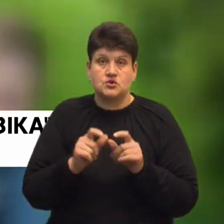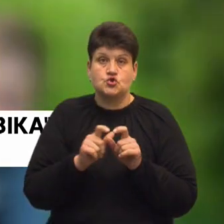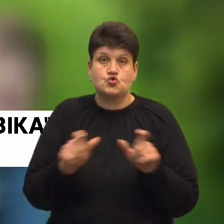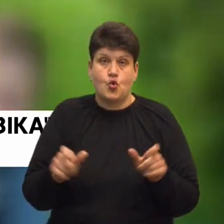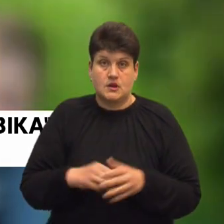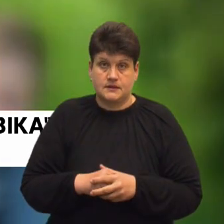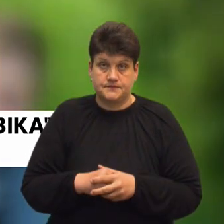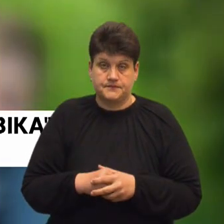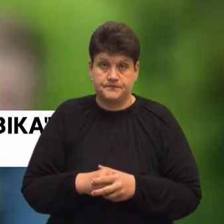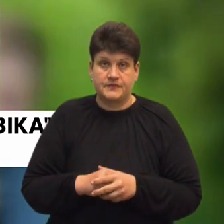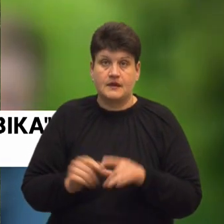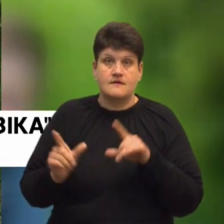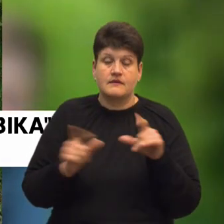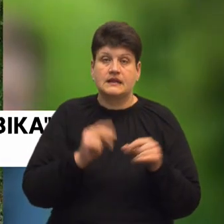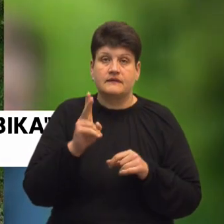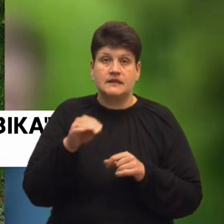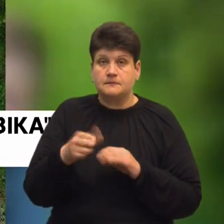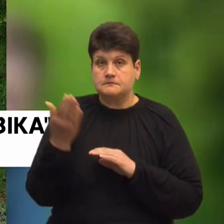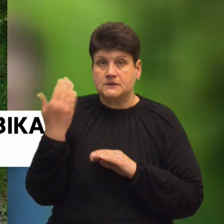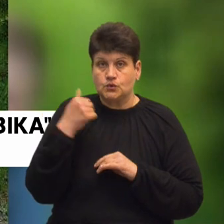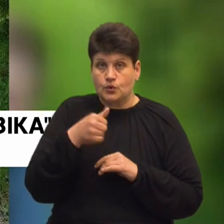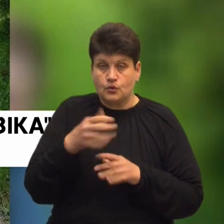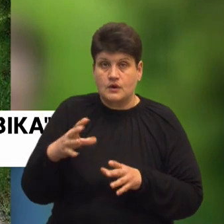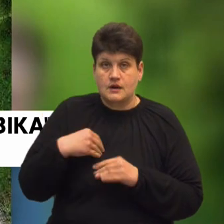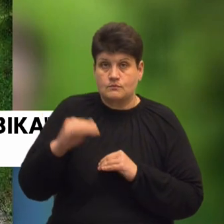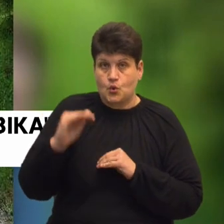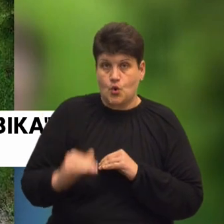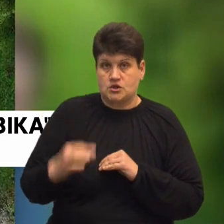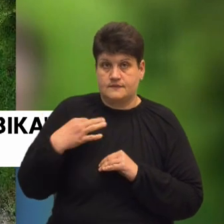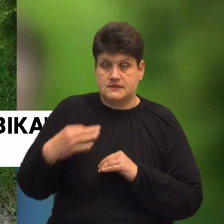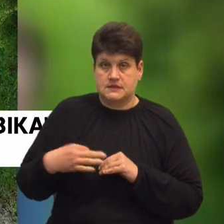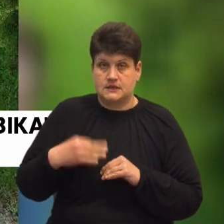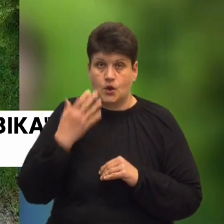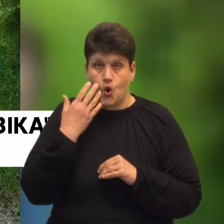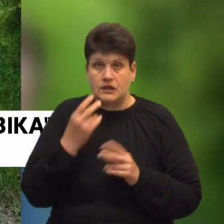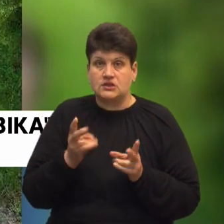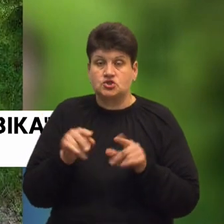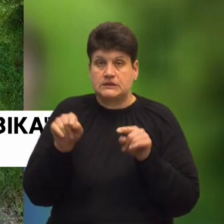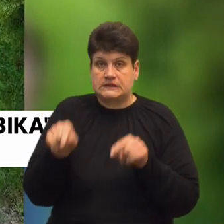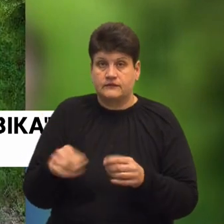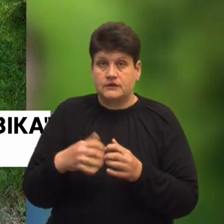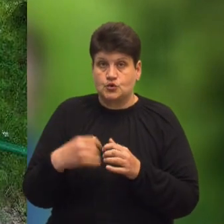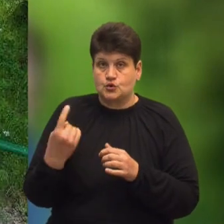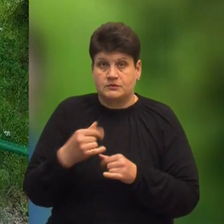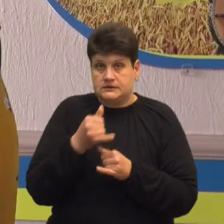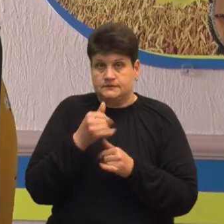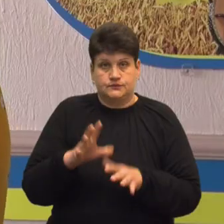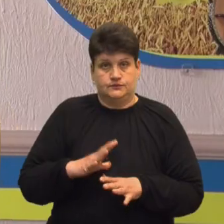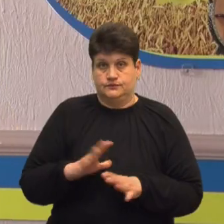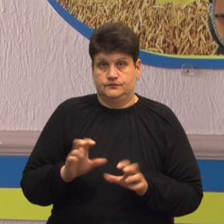Каже, виїхали у квітні минулого року разом із молодшим сином. Коли залишатися на Херсонщині було уже неможливо.